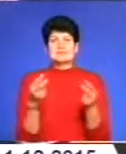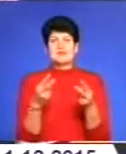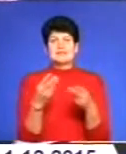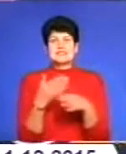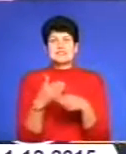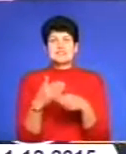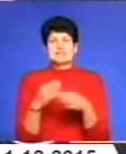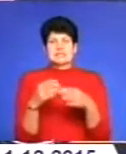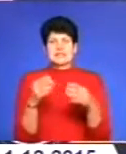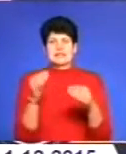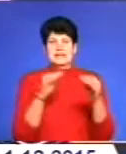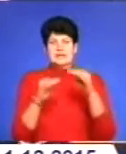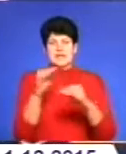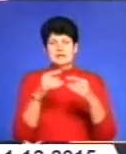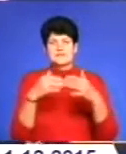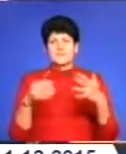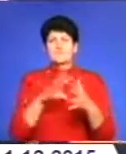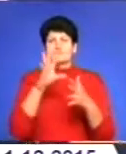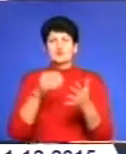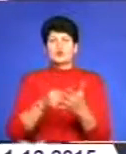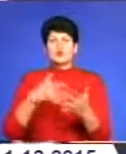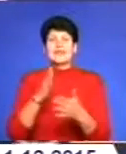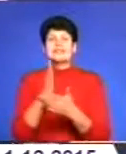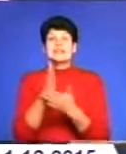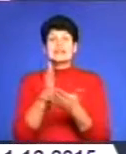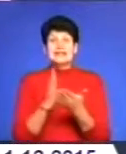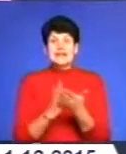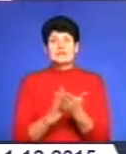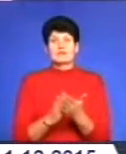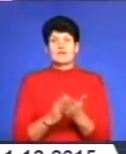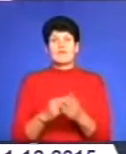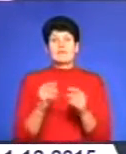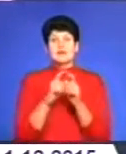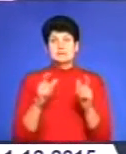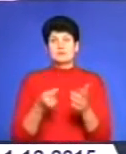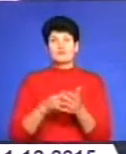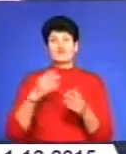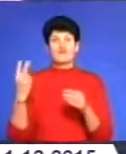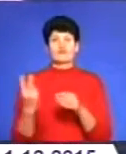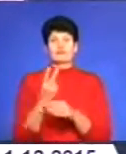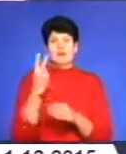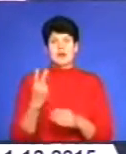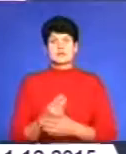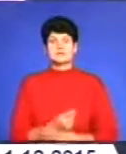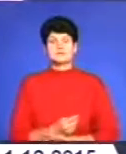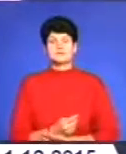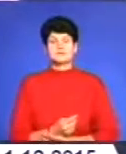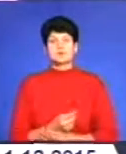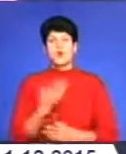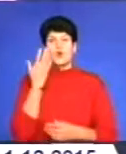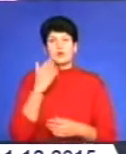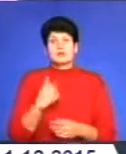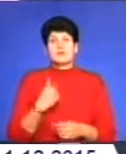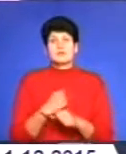запчастин. Все здорожчало, навіть хліб в магазині, і той став в два рази за той період дорожчий, коли ми працювали.